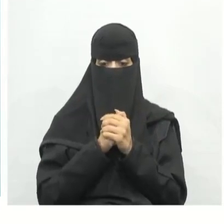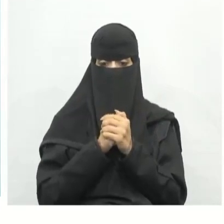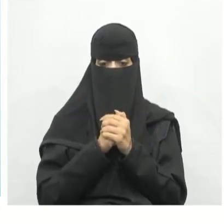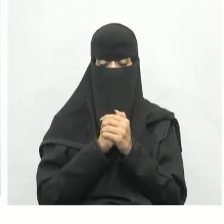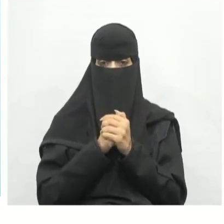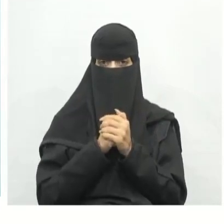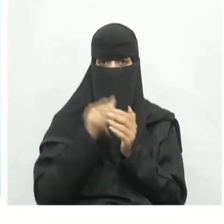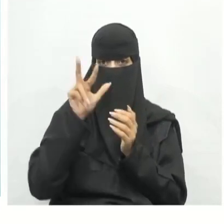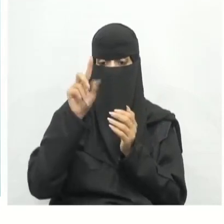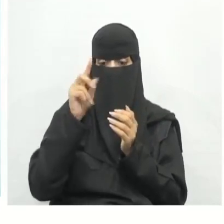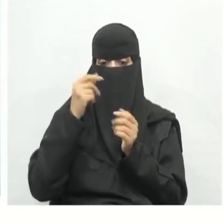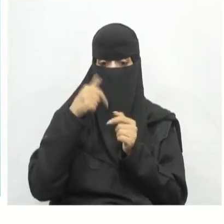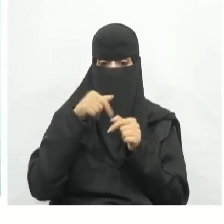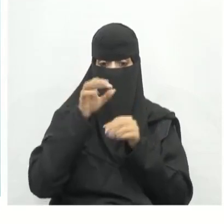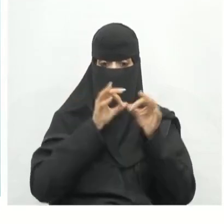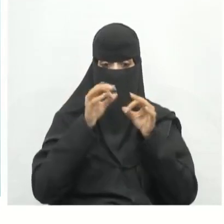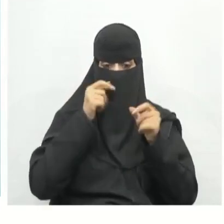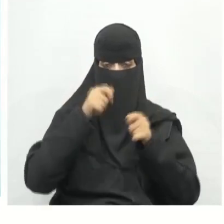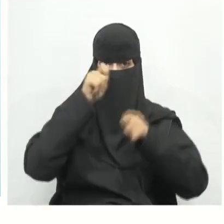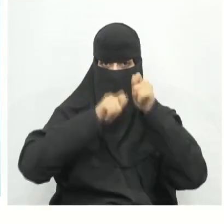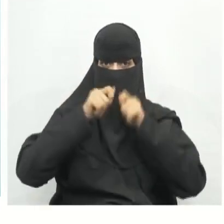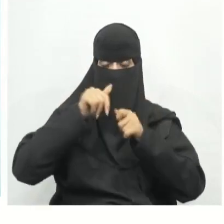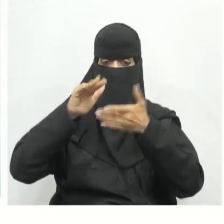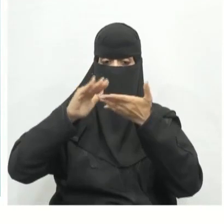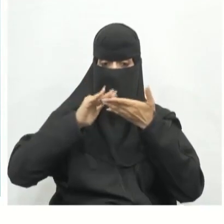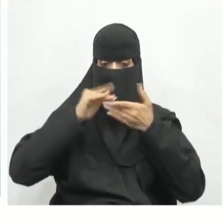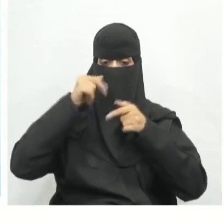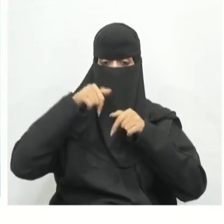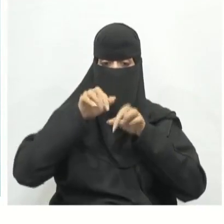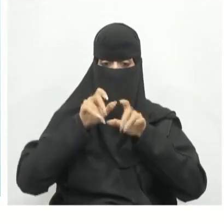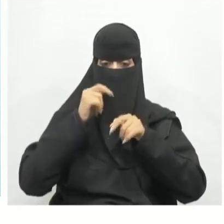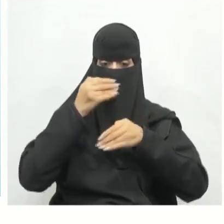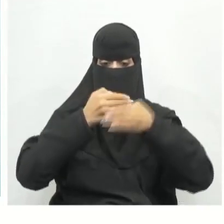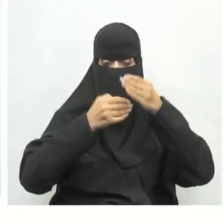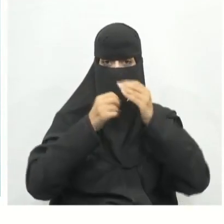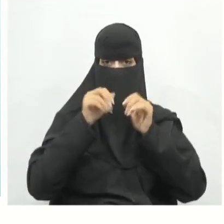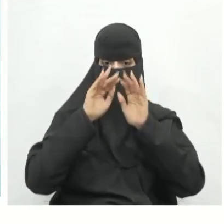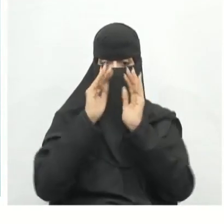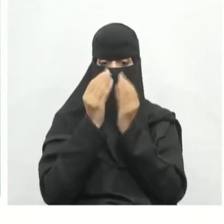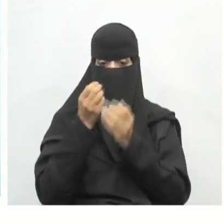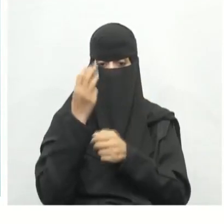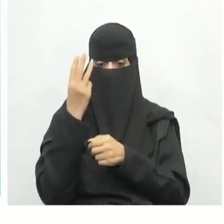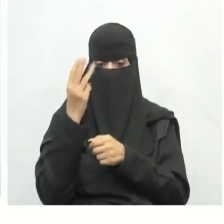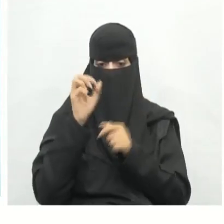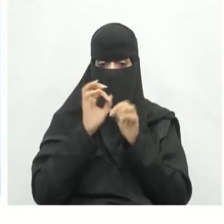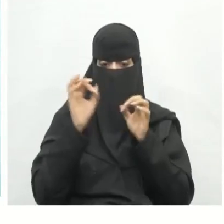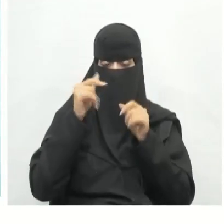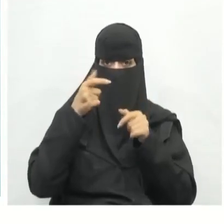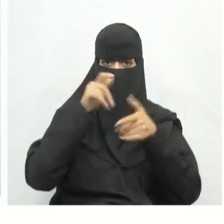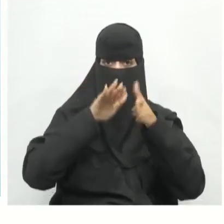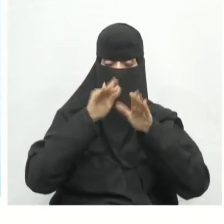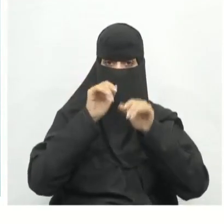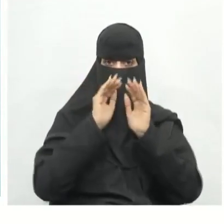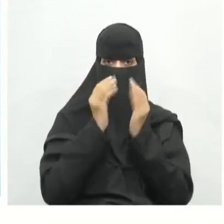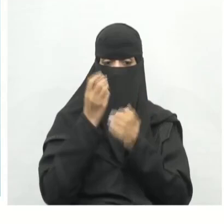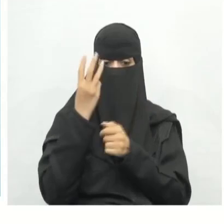البطانة هي تقنية مستخدمة في برنامج التصميم بمساعدة الحاسب لإنشاء مجسم ثلاثي